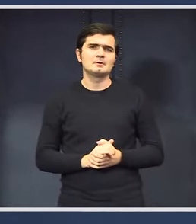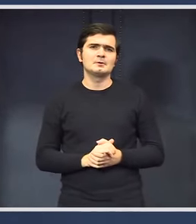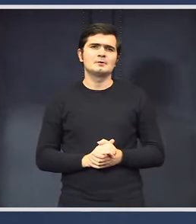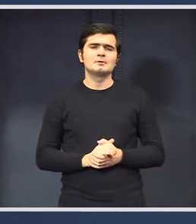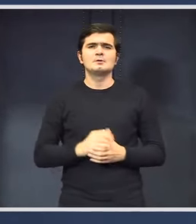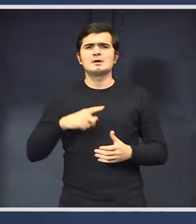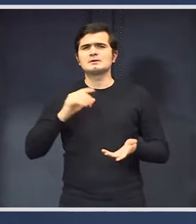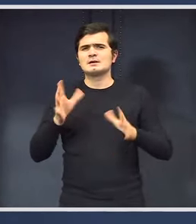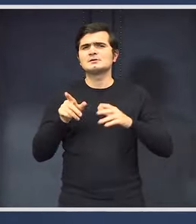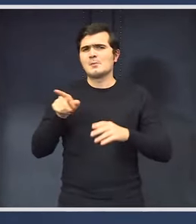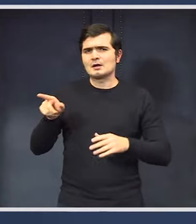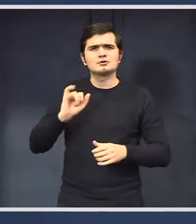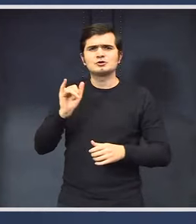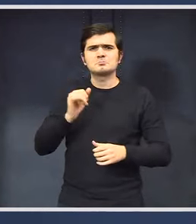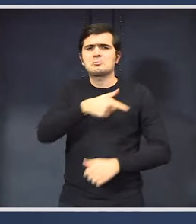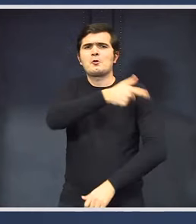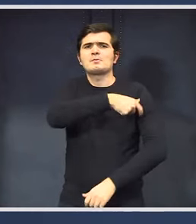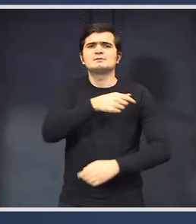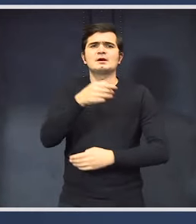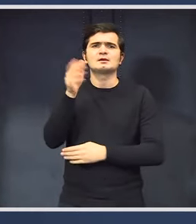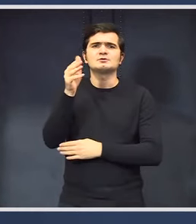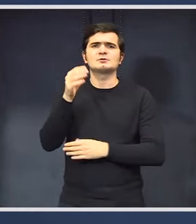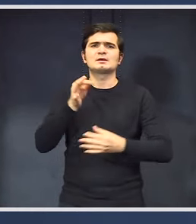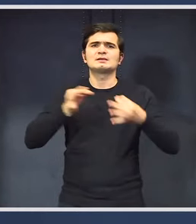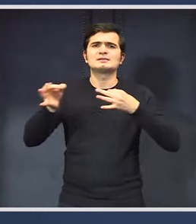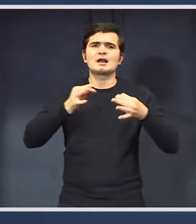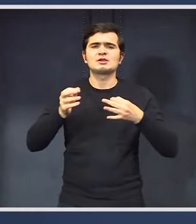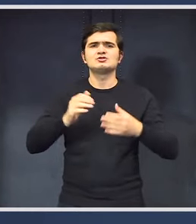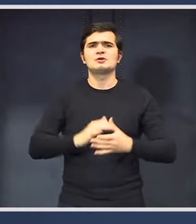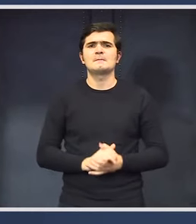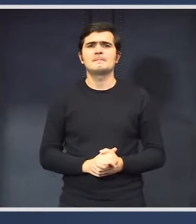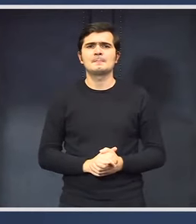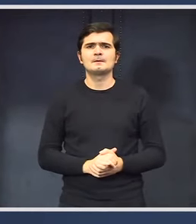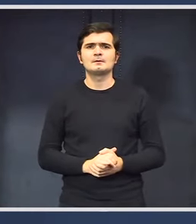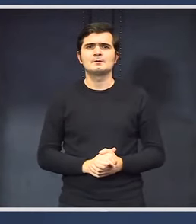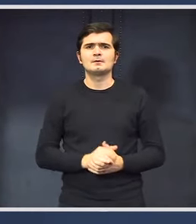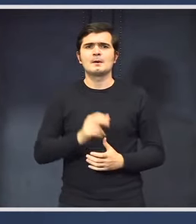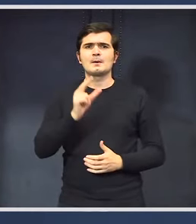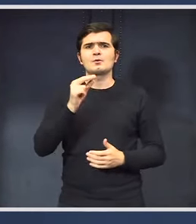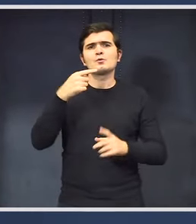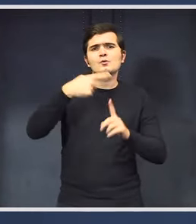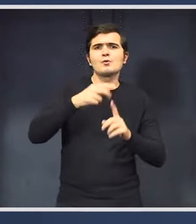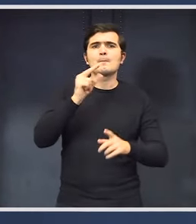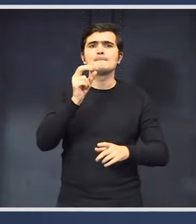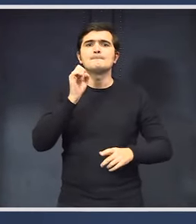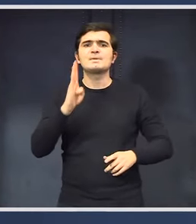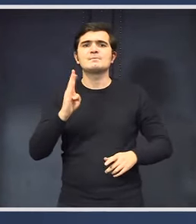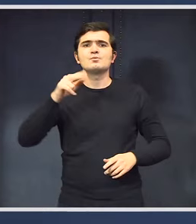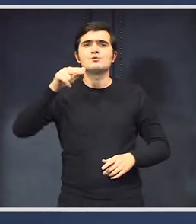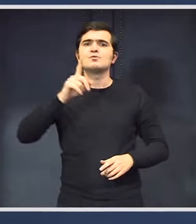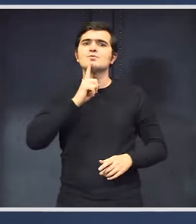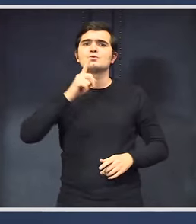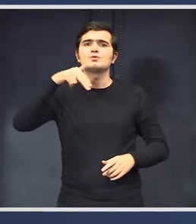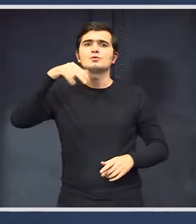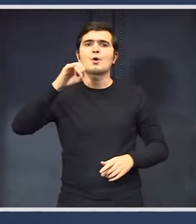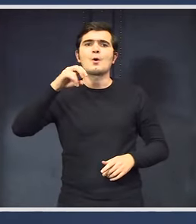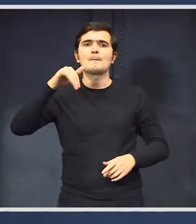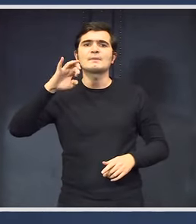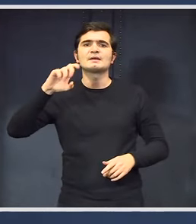Este estimată de Comisia Națională de Strategie și Prognoză cu un PIB nominal intern brut de